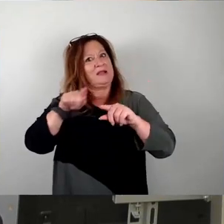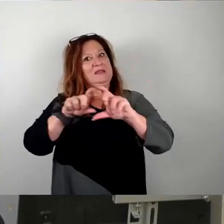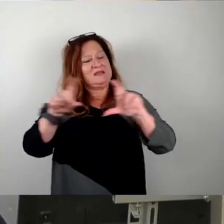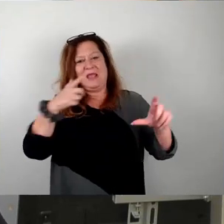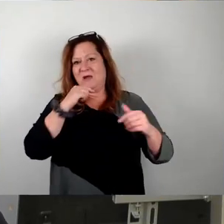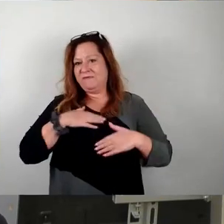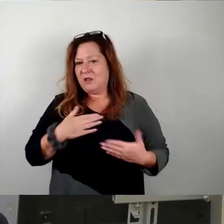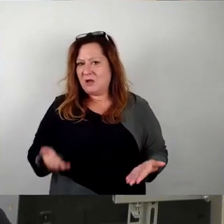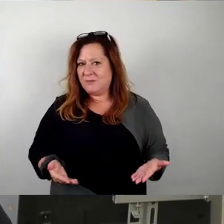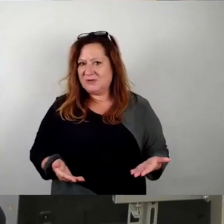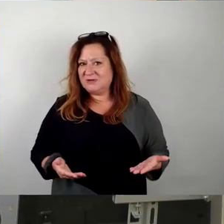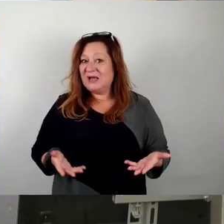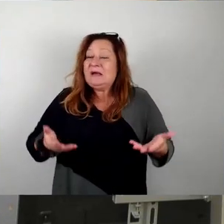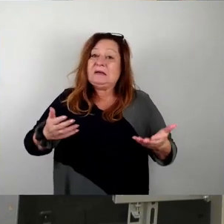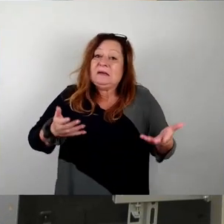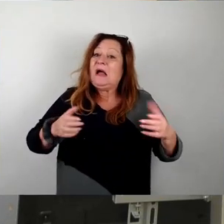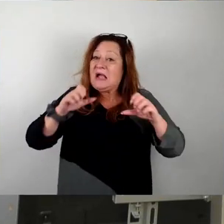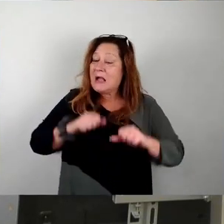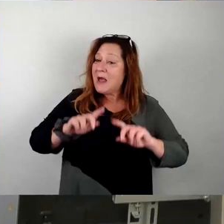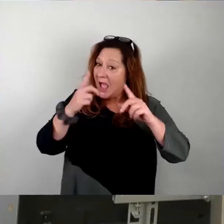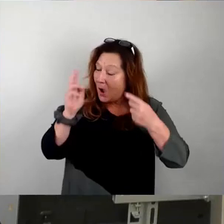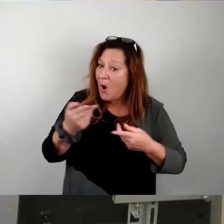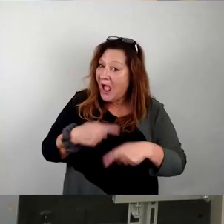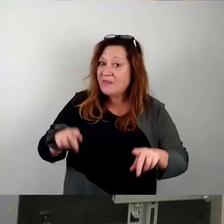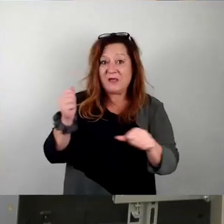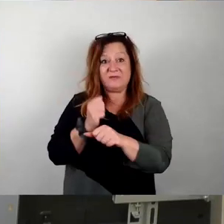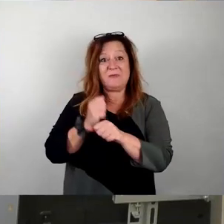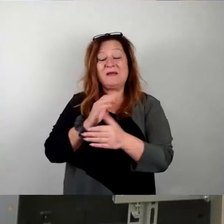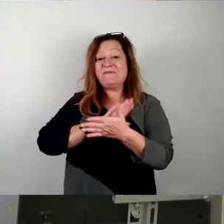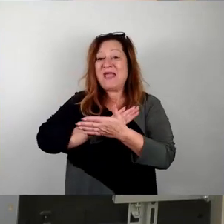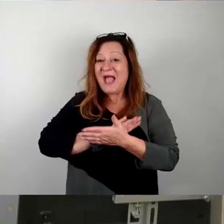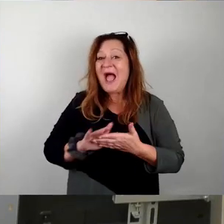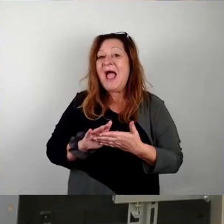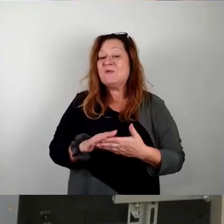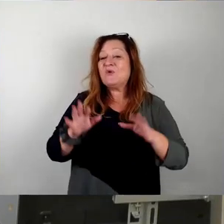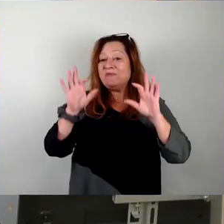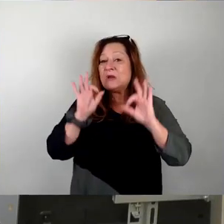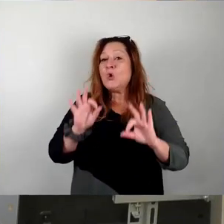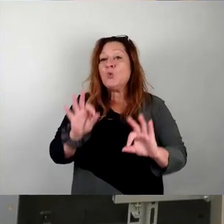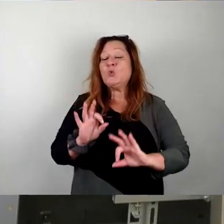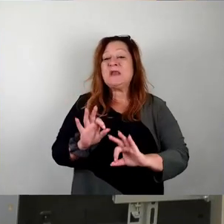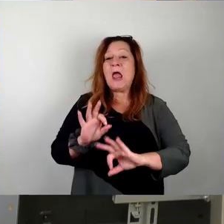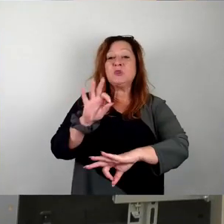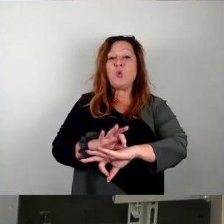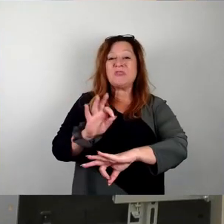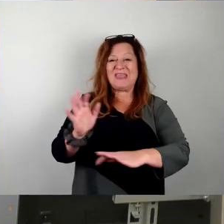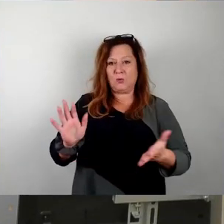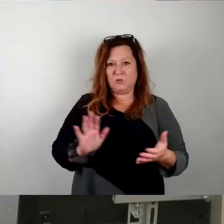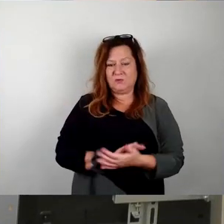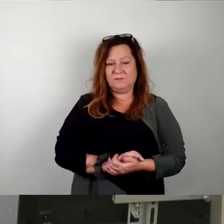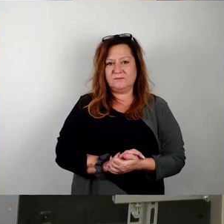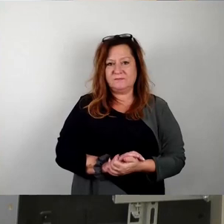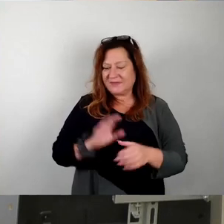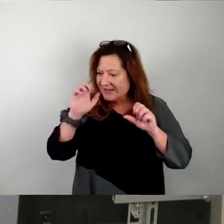Das könnte man sicher auch anders erreichen, z.B. schlicht durch eine wirklich nennenswerte Dotierung. Kann man alles so machen.